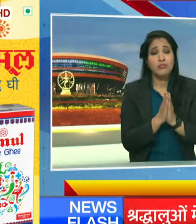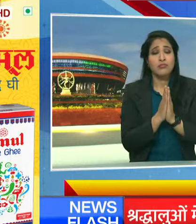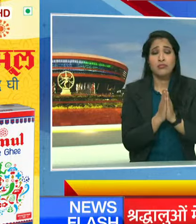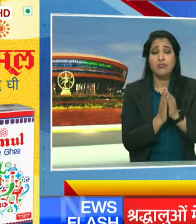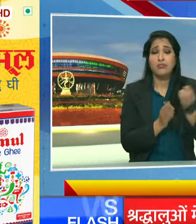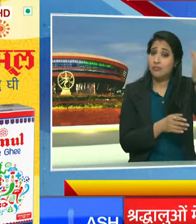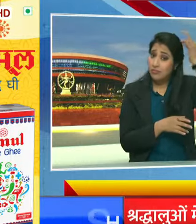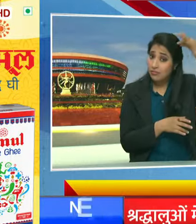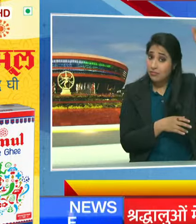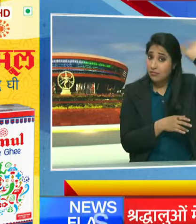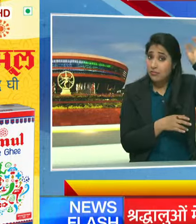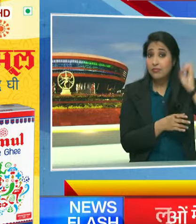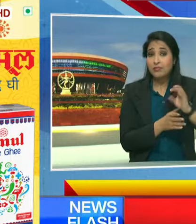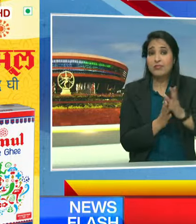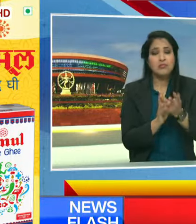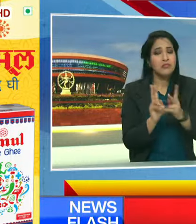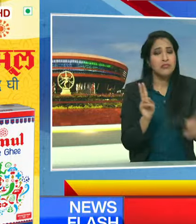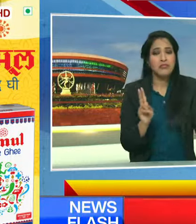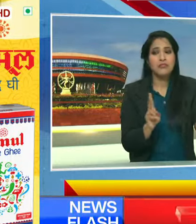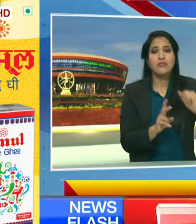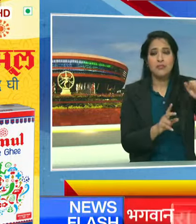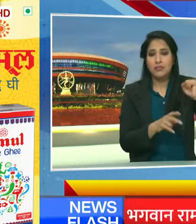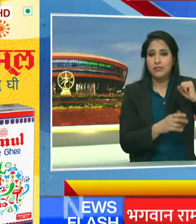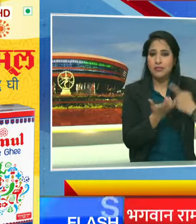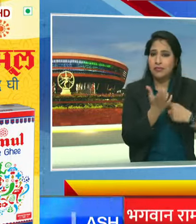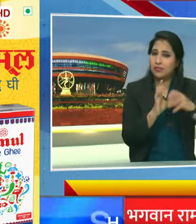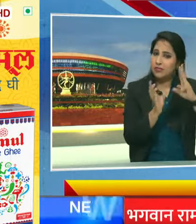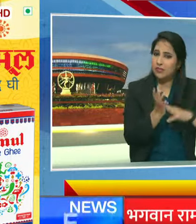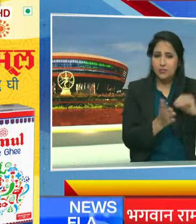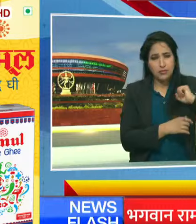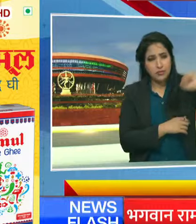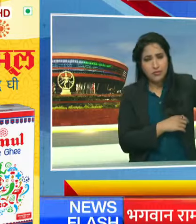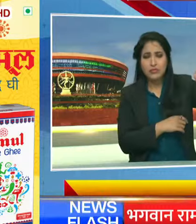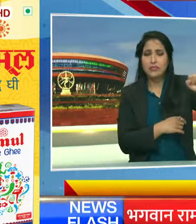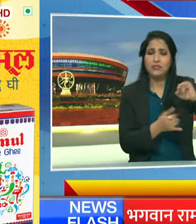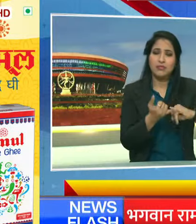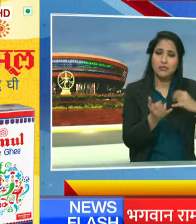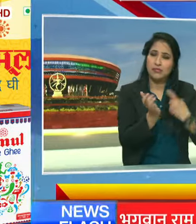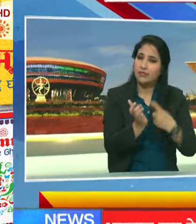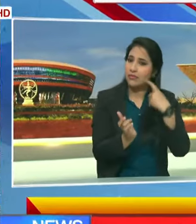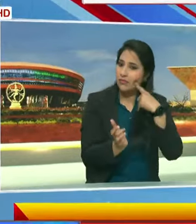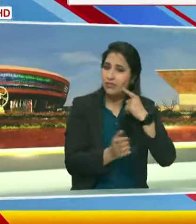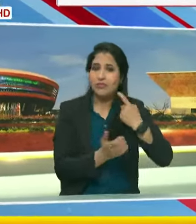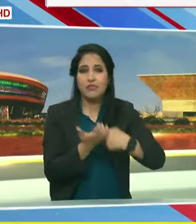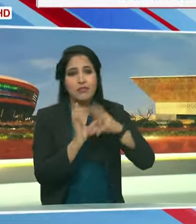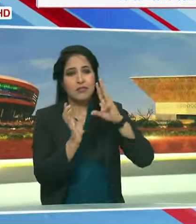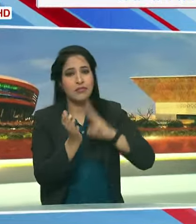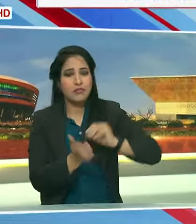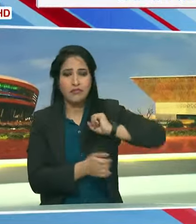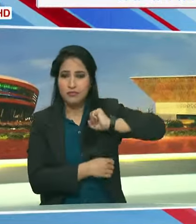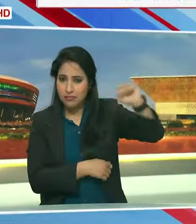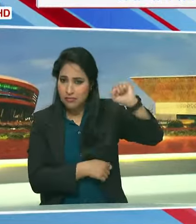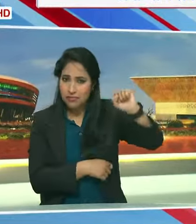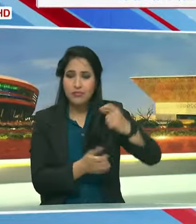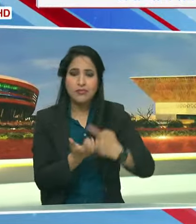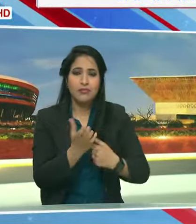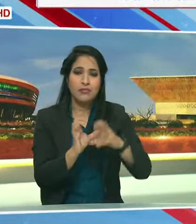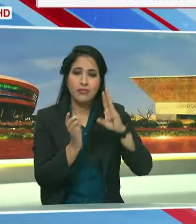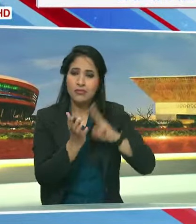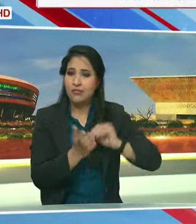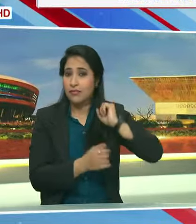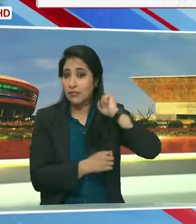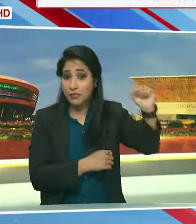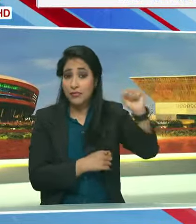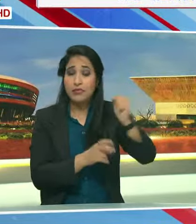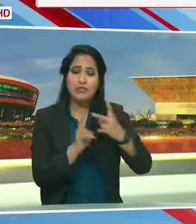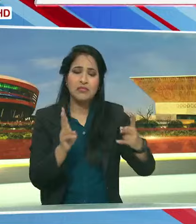आयोध्या में राम् ले झा warrior विरांटरा भान्न रॉद दुर राम् झायोध्या